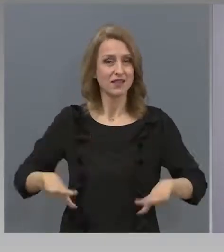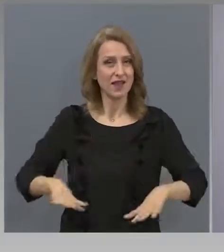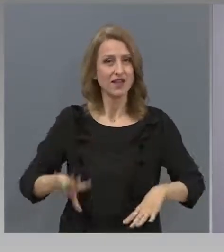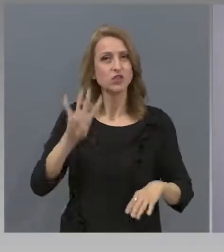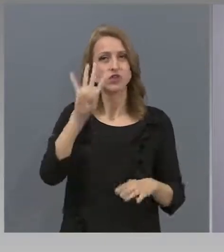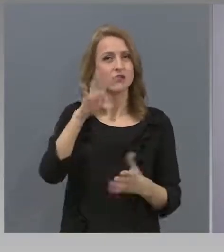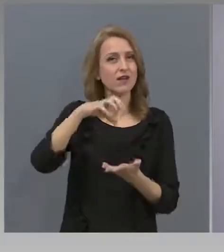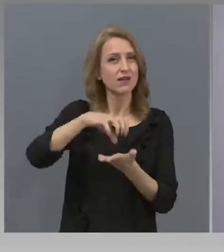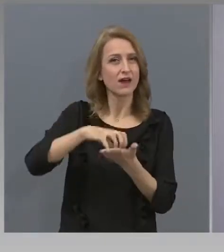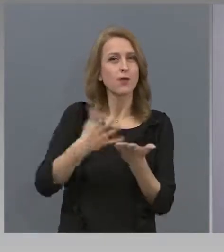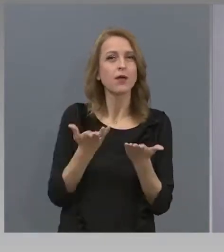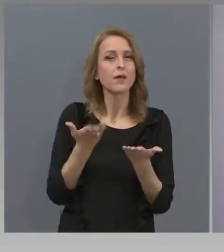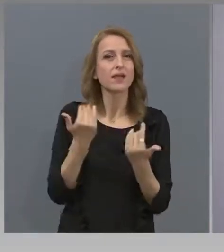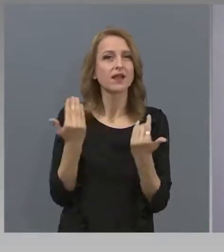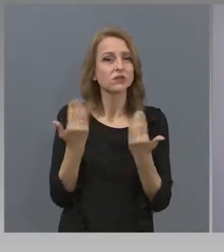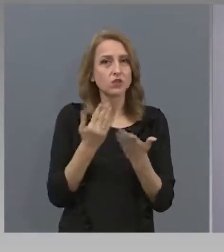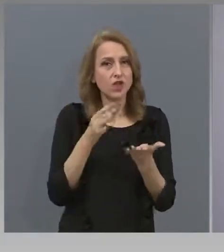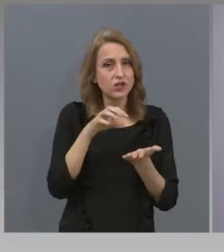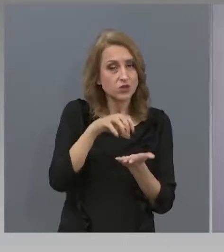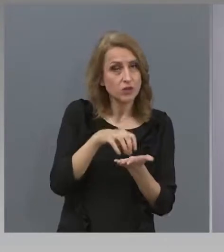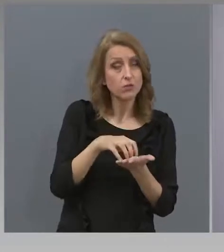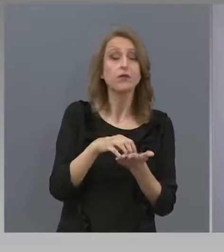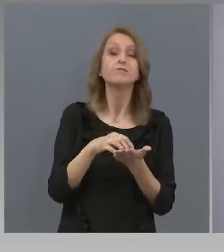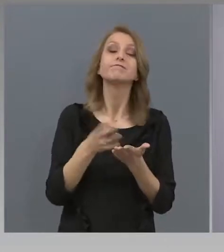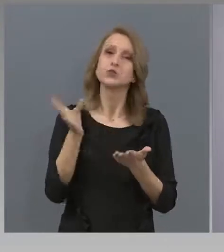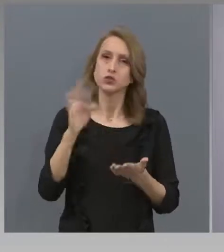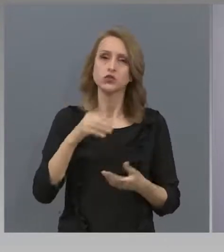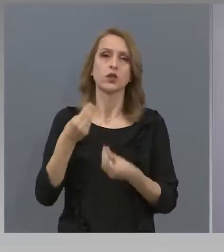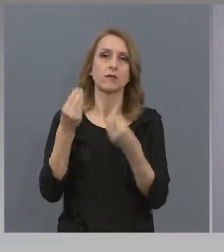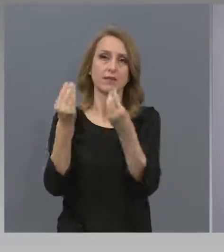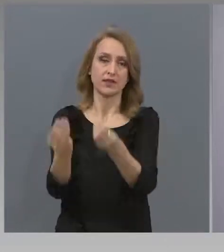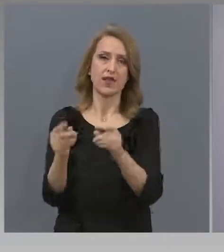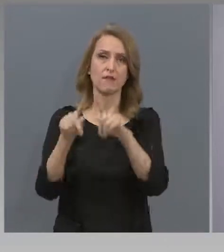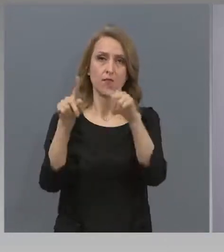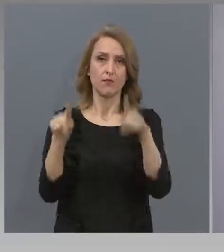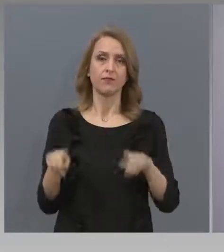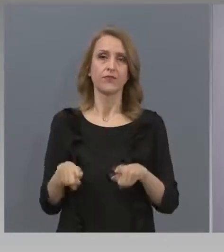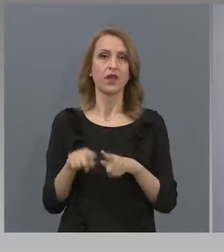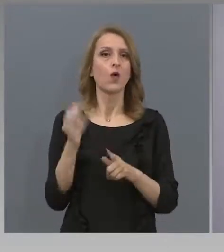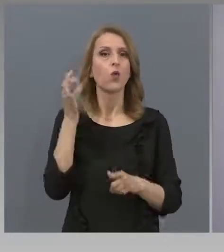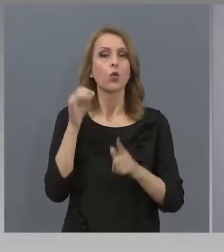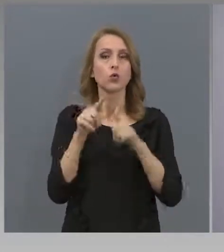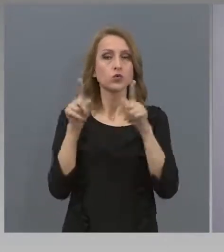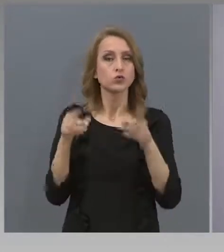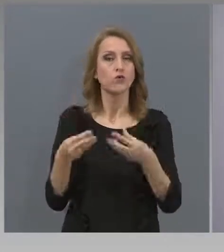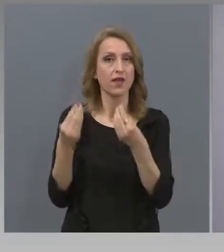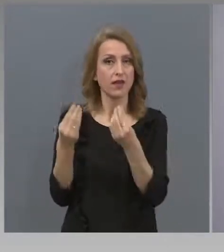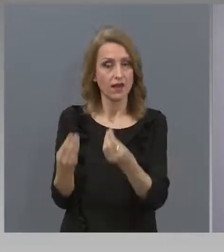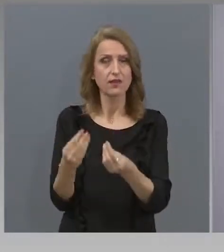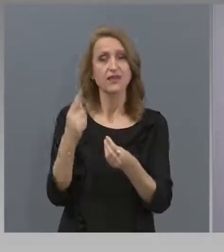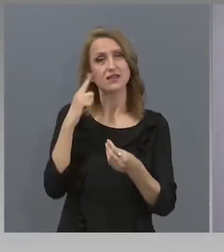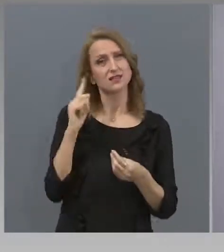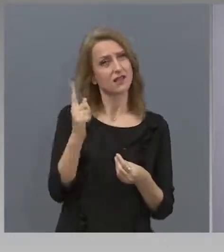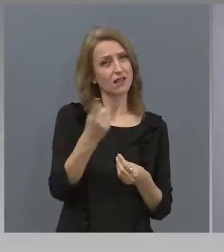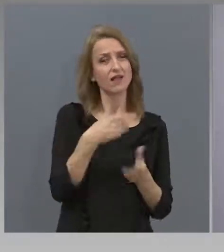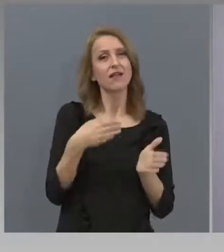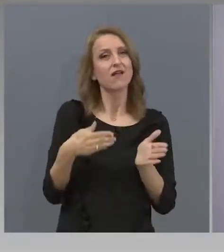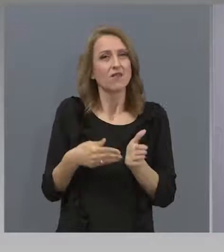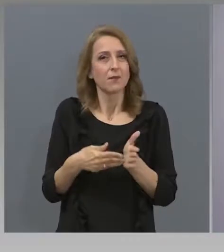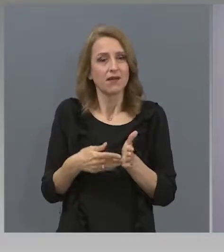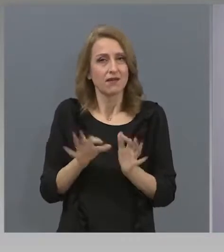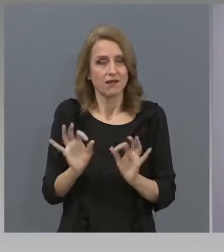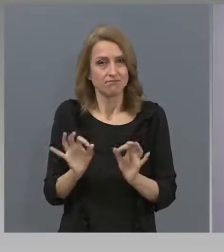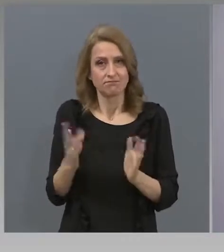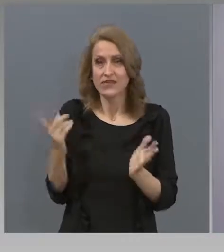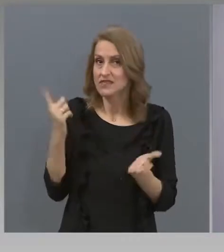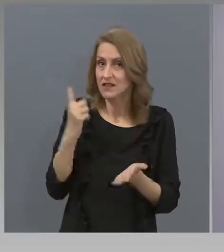четвърта група, ще си получат удостовереният. Знаете, че въпреки, че е задължителна подготовката